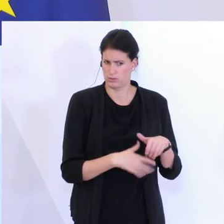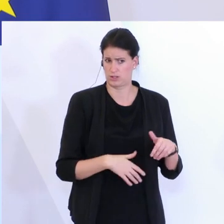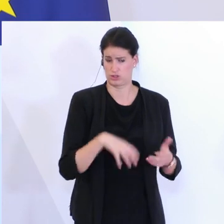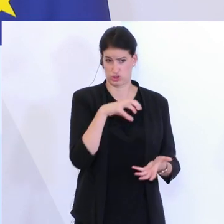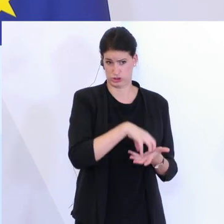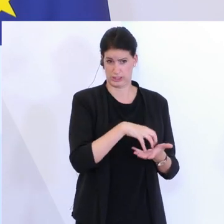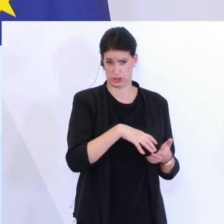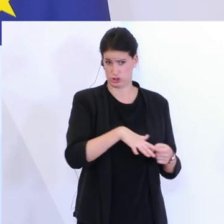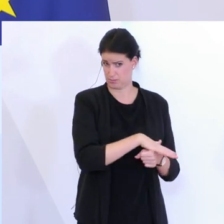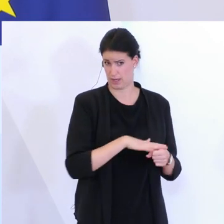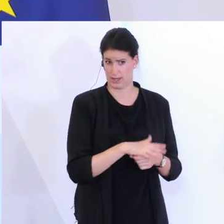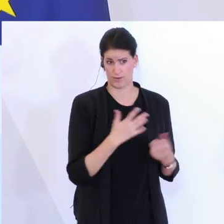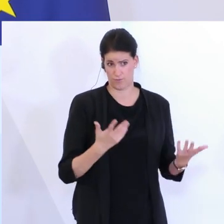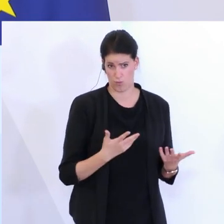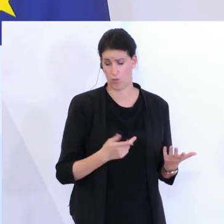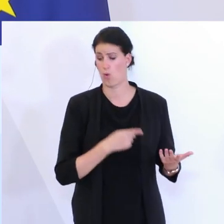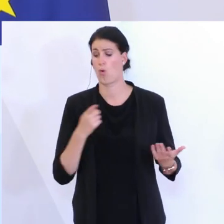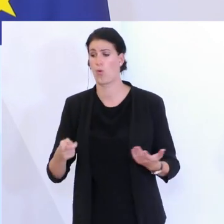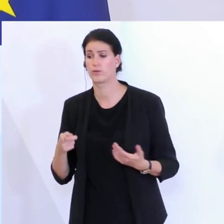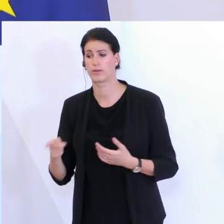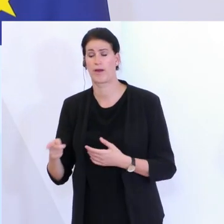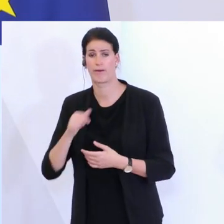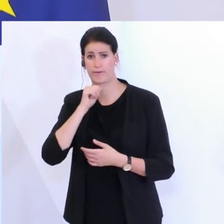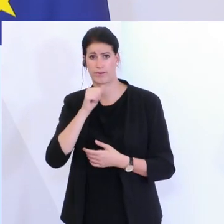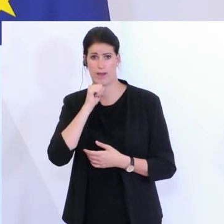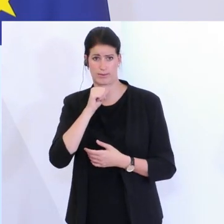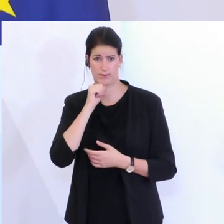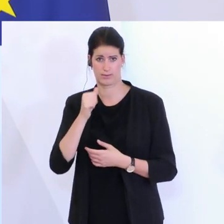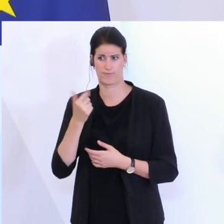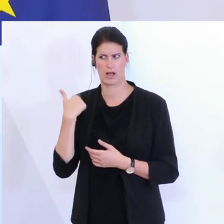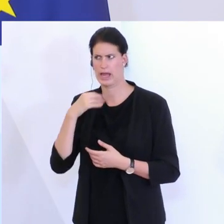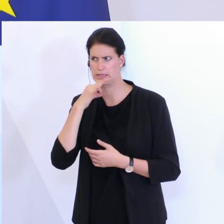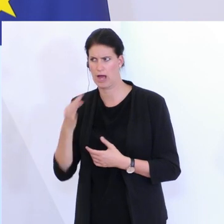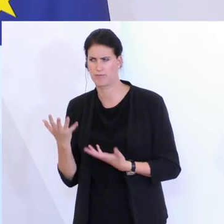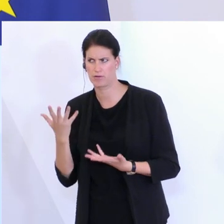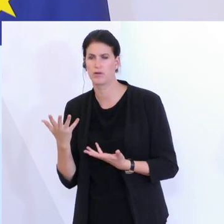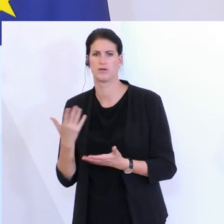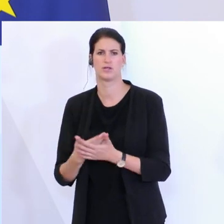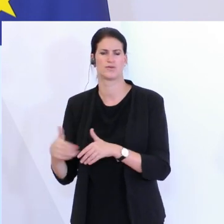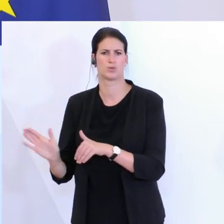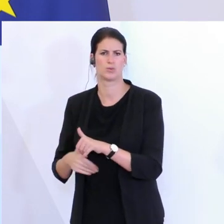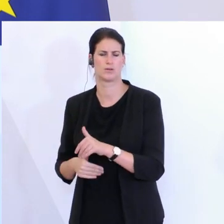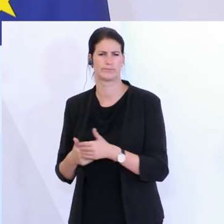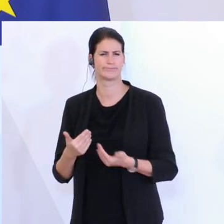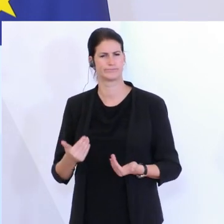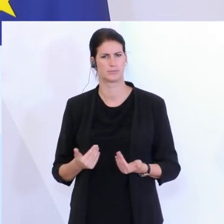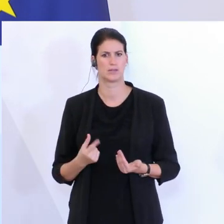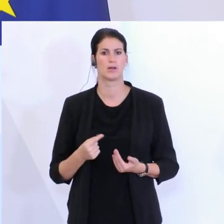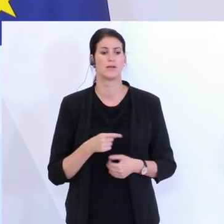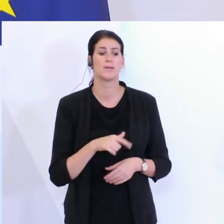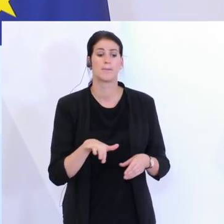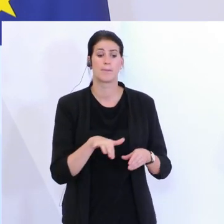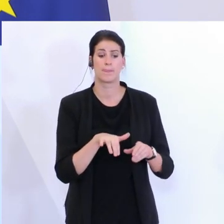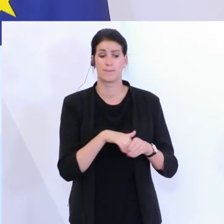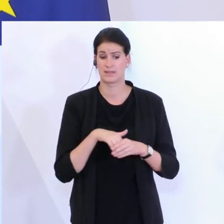absehbar von den Betrieben keine Nachfrage zu generieren war. Das heißt, das sind Mitarbeiter, die sich möglicherweise